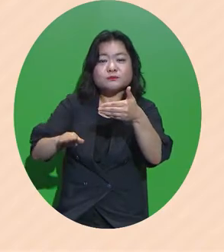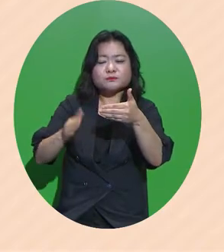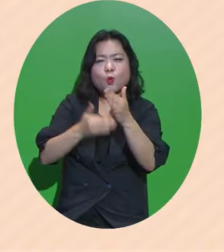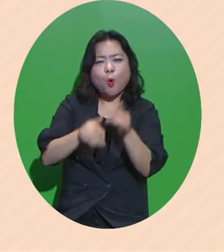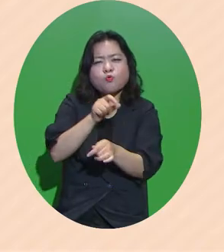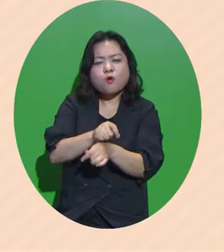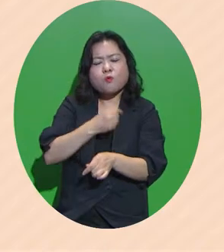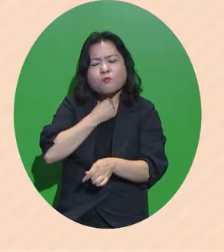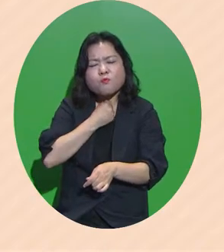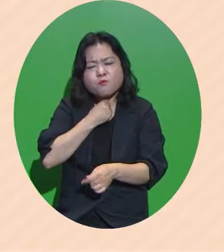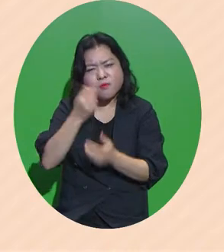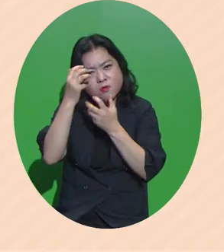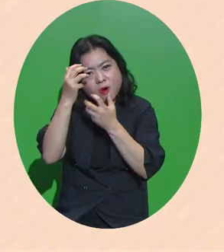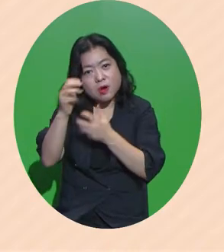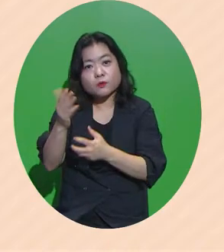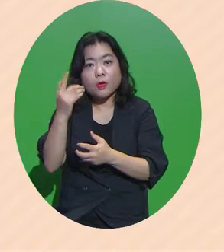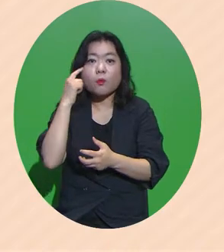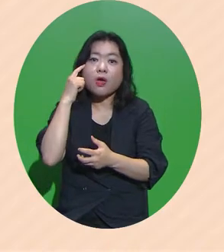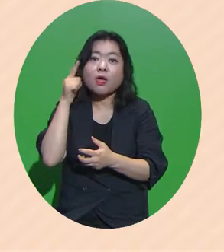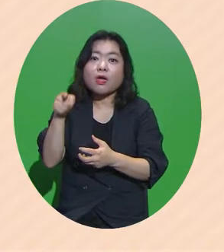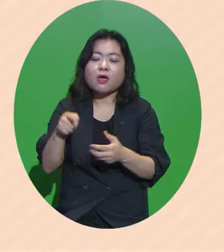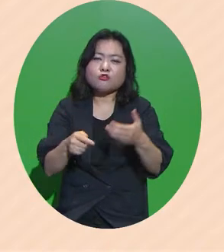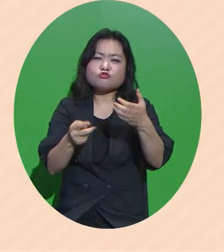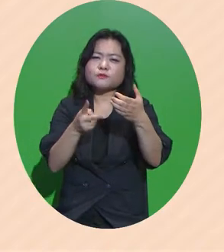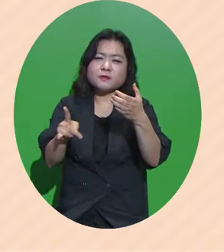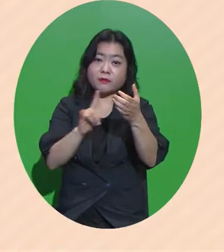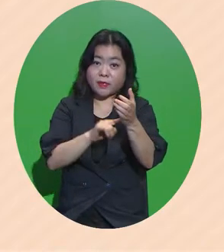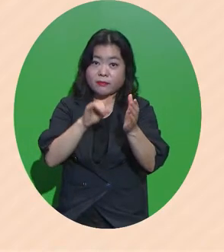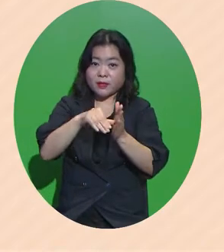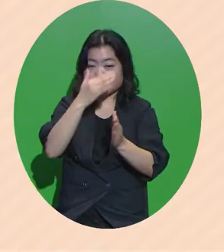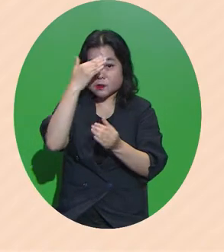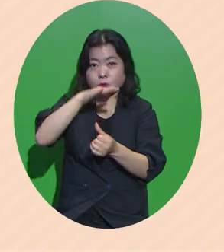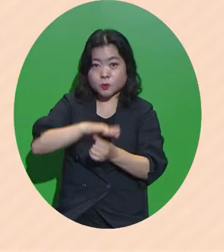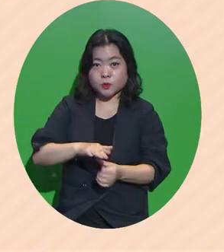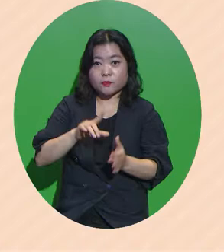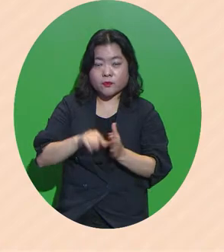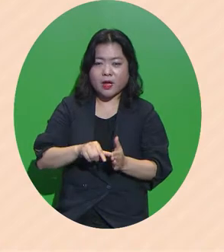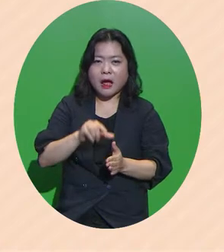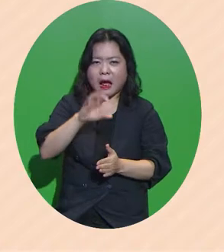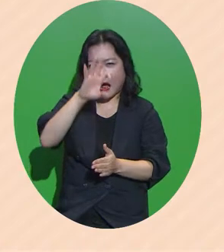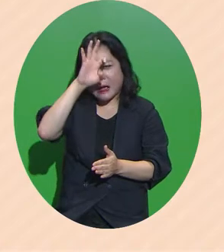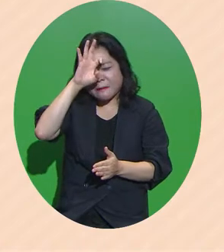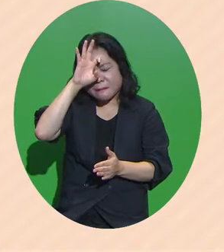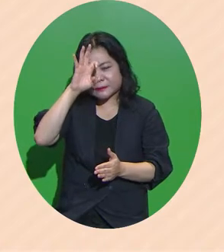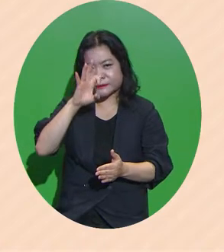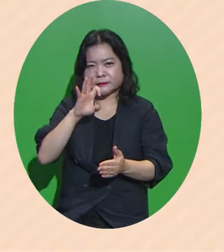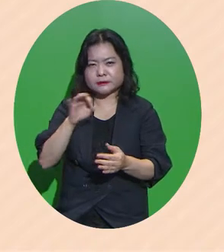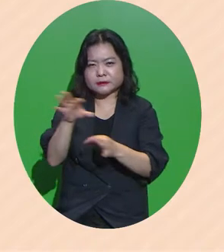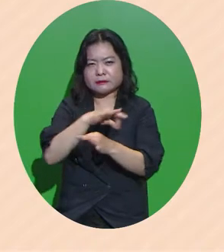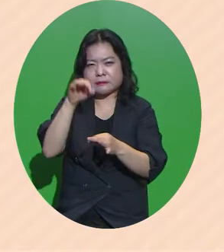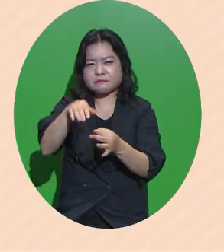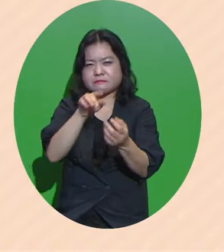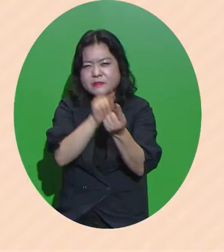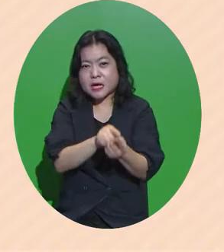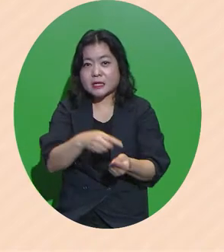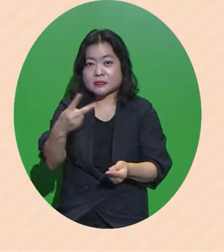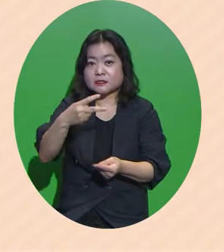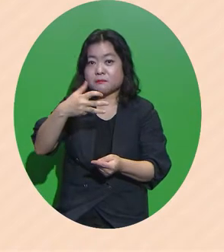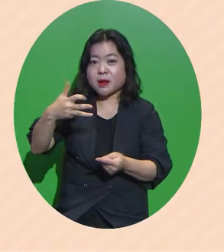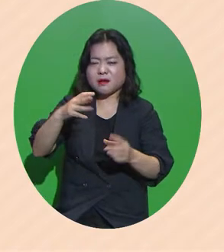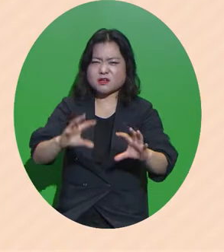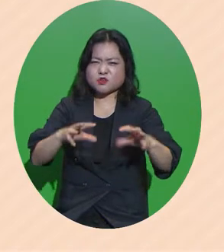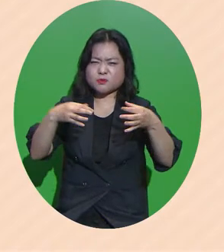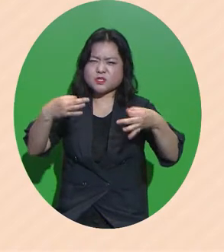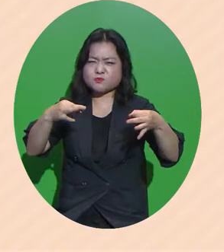세대가 되었을까요? 90년대생이 청소년 시기에 IMF 외환위기 그리고 2008년 글로벌